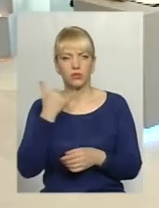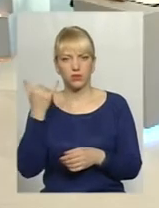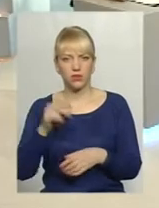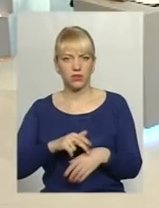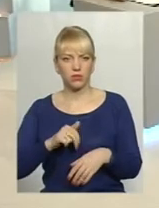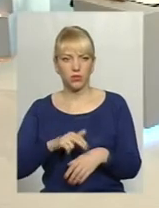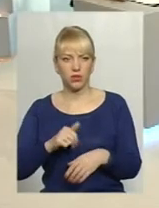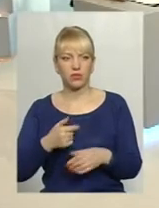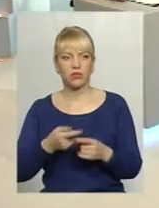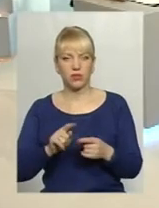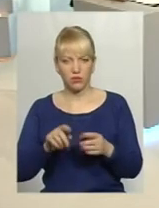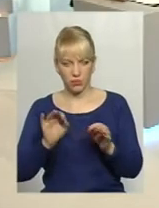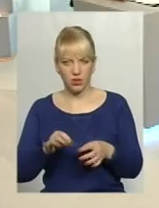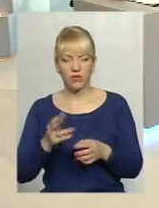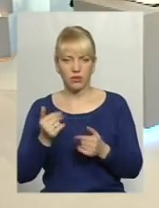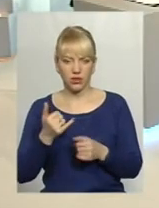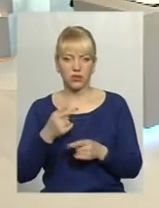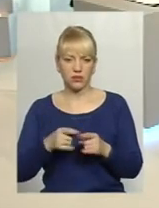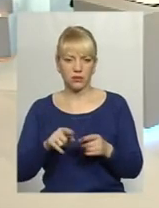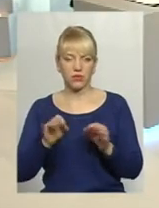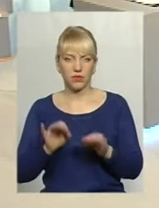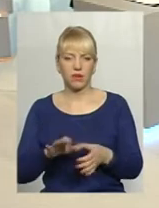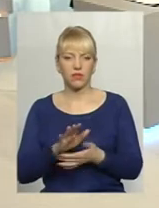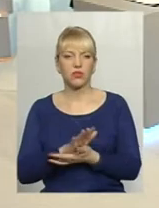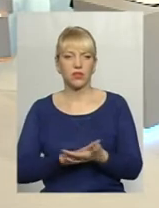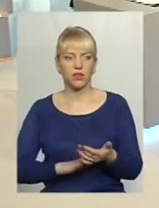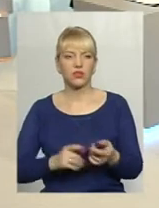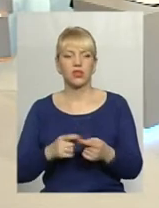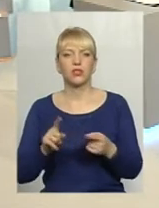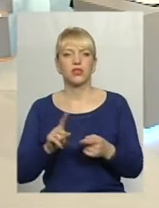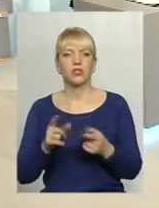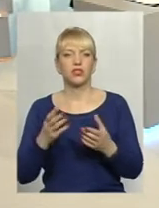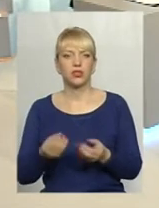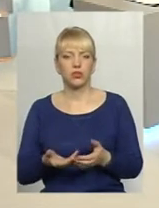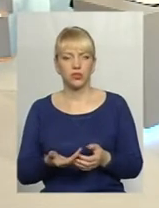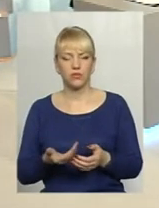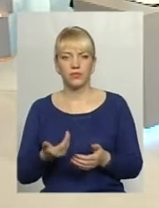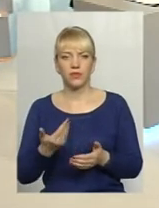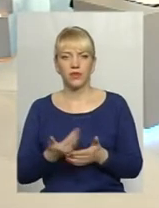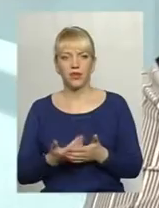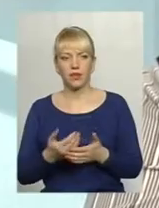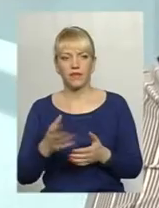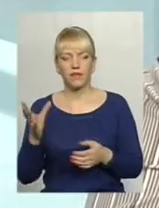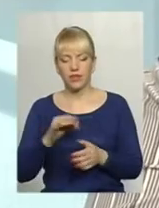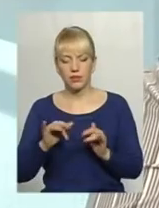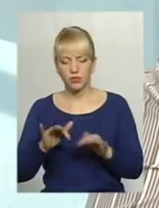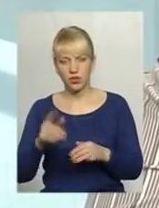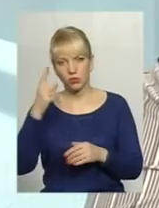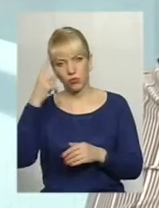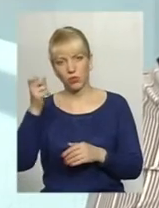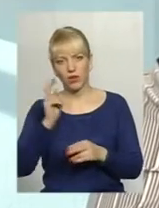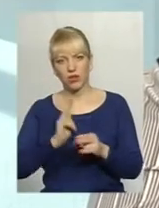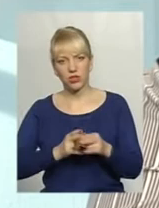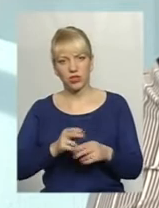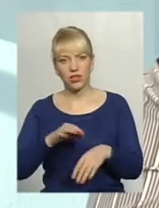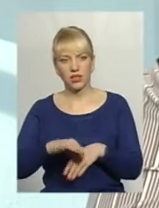міліцію, так? Звичайно. Це правильно? Так. Які ще є? Насамперед, весь процес попередження насильства